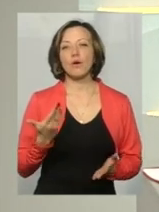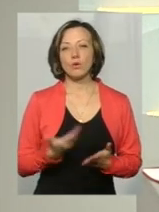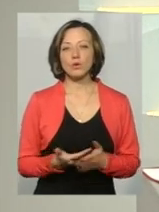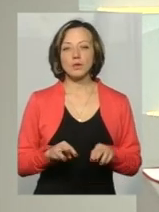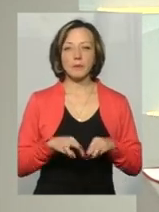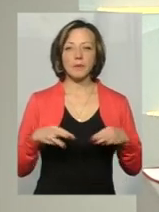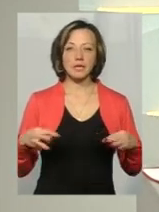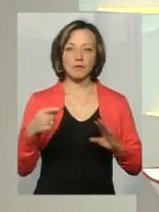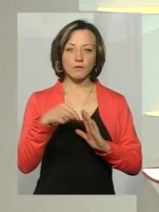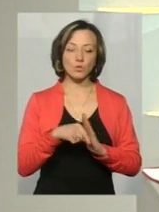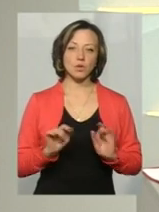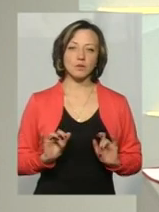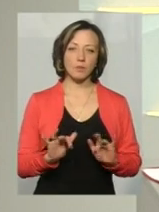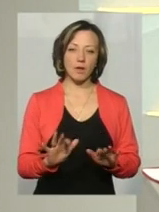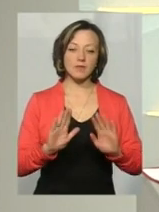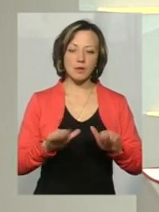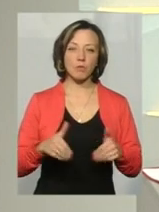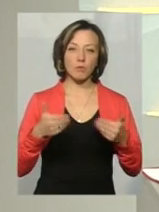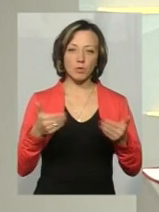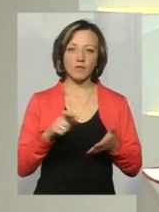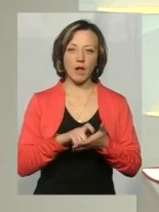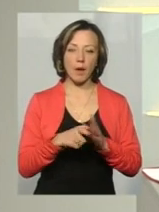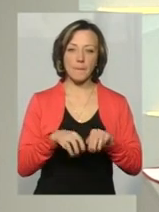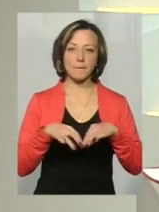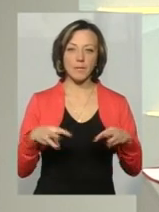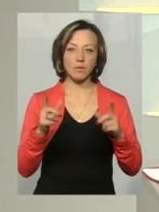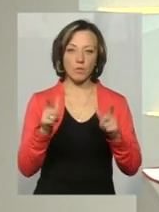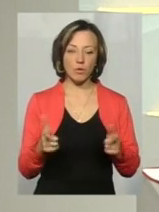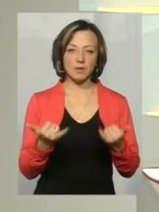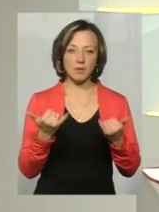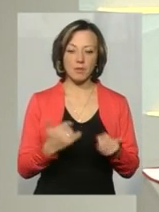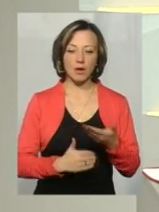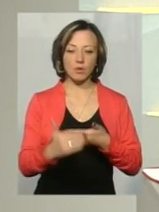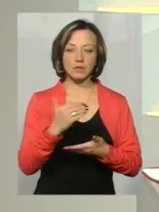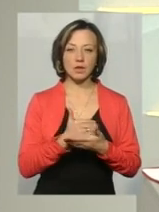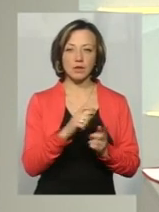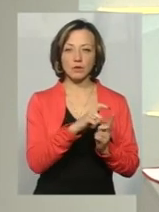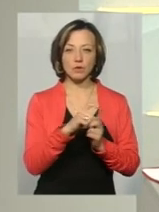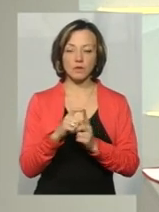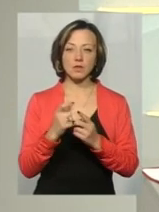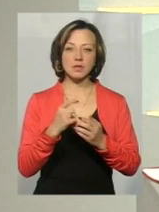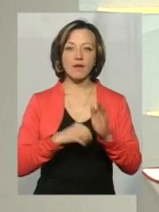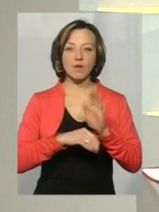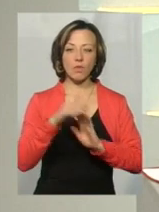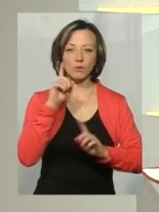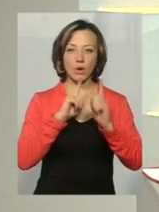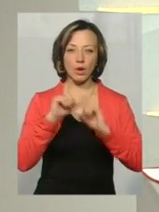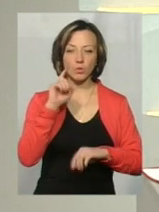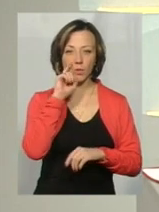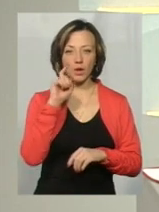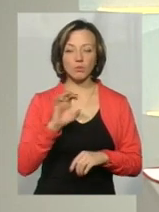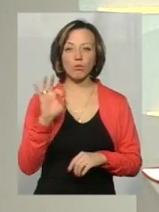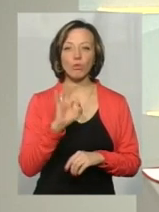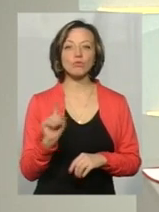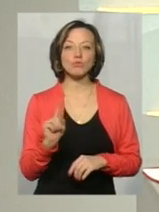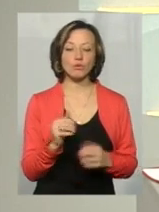Міністерство внутрішніх справ запропонувало, Кабмін погодив. Тепер останнє слово за Верховну Раду України. Про що я? Маю